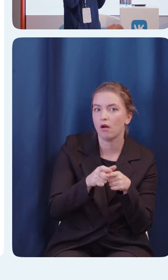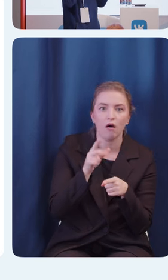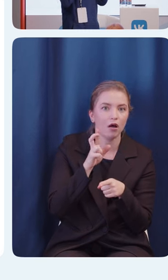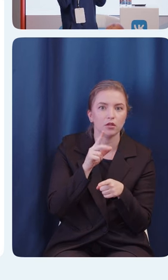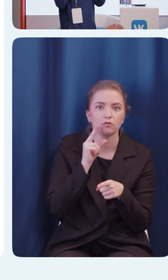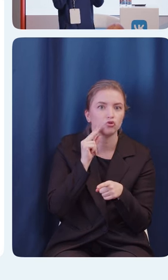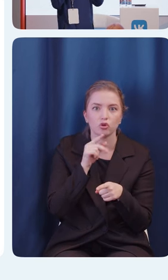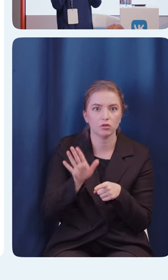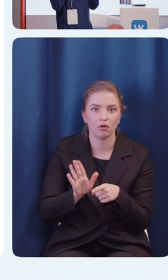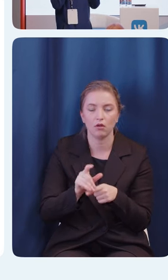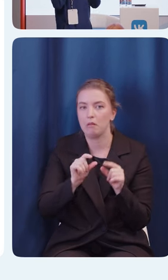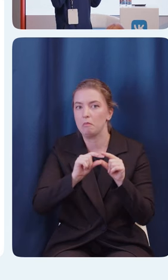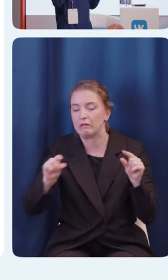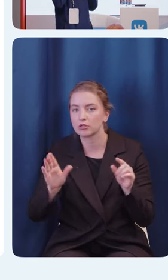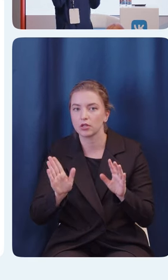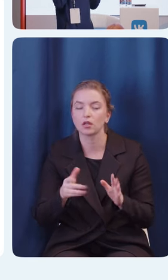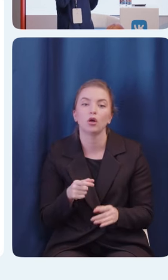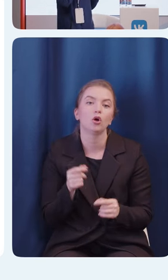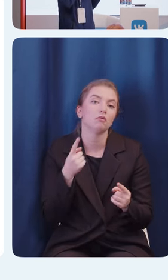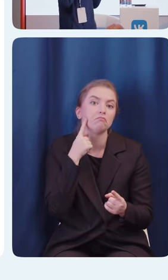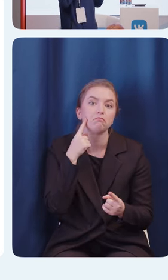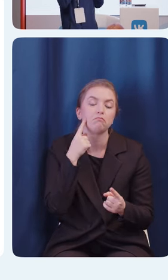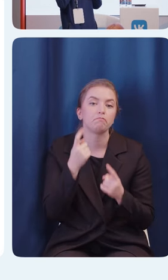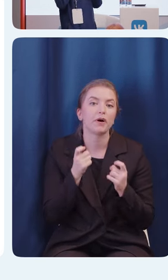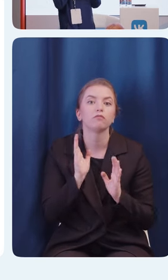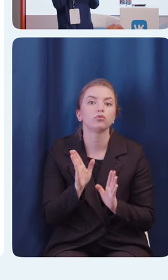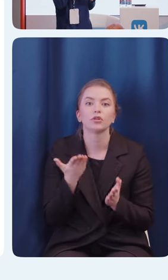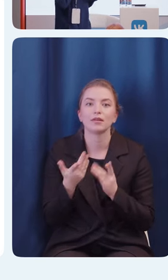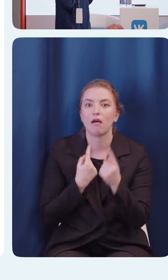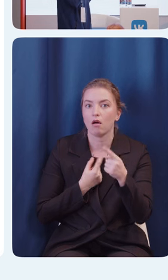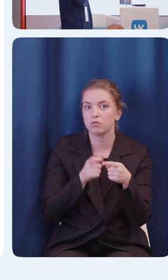Причем круто, если подойдет одно любое из этих слов.